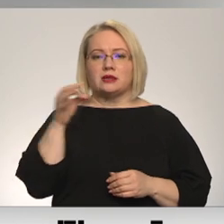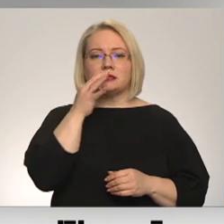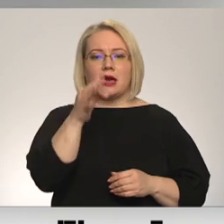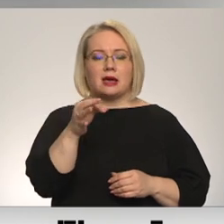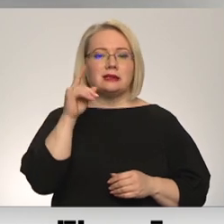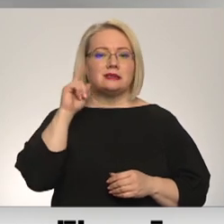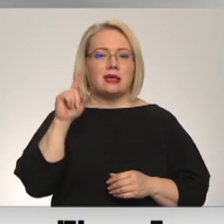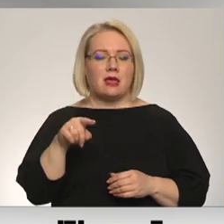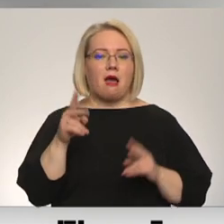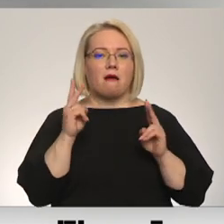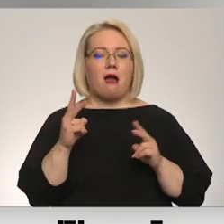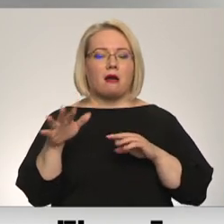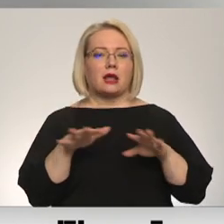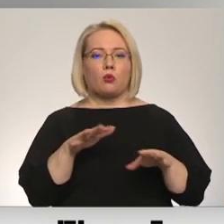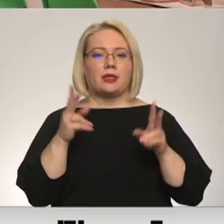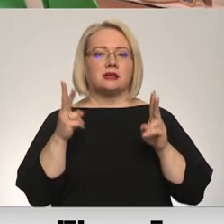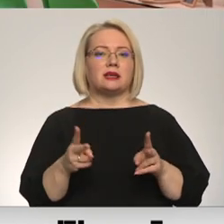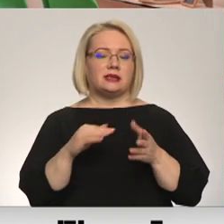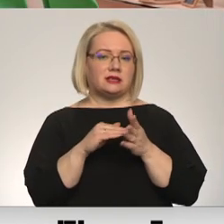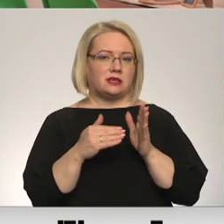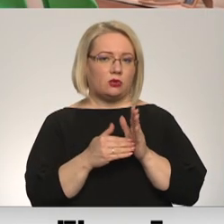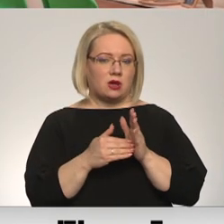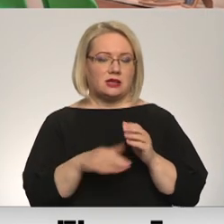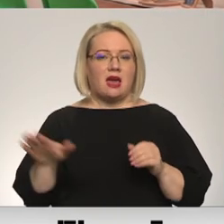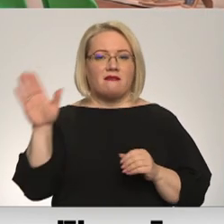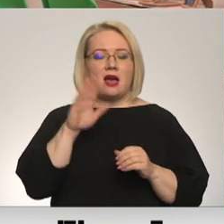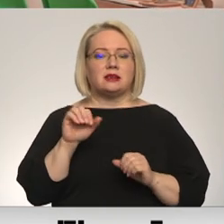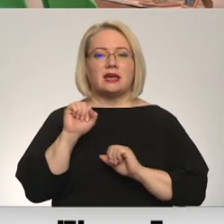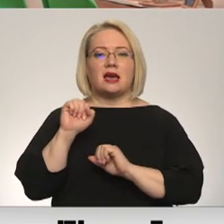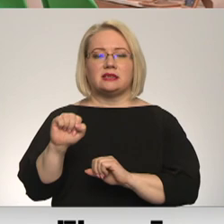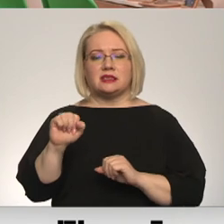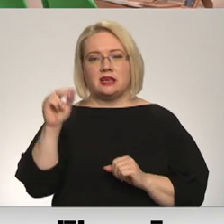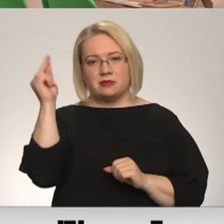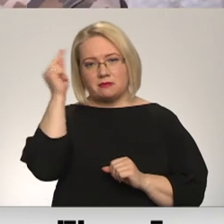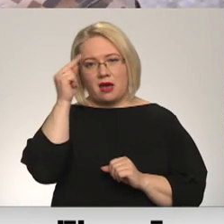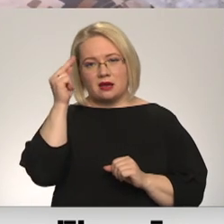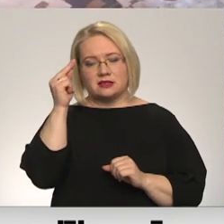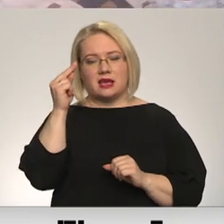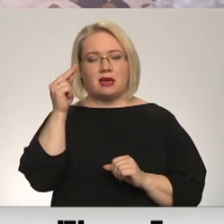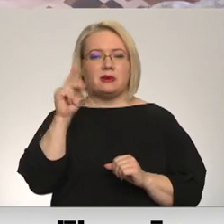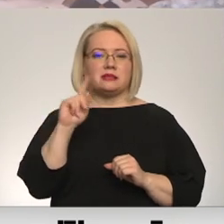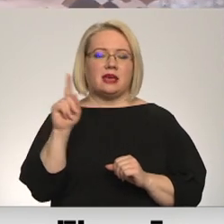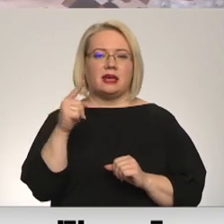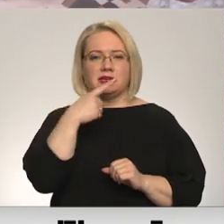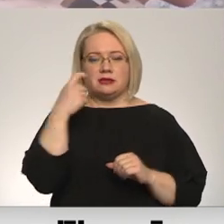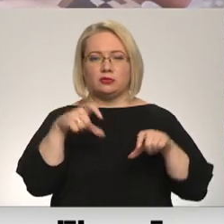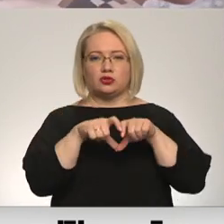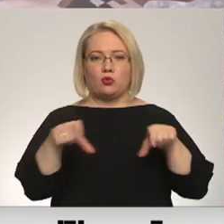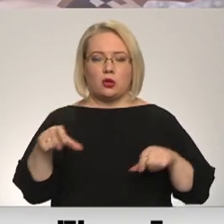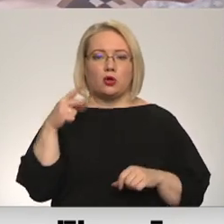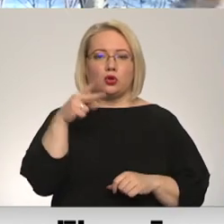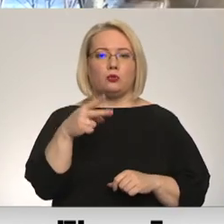viņi zinātu, kā rīkoties krīzes situācijā. Valsts aizsardzības mācība pielotprojektu veidā šobrīd ir aptuveni 100 skolās no 2024.